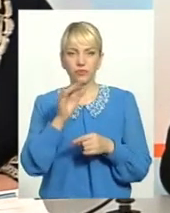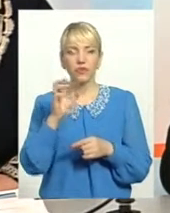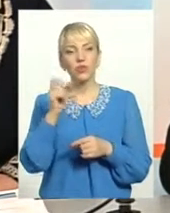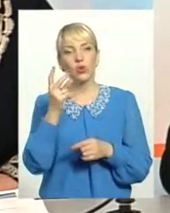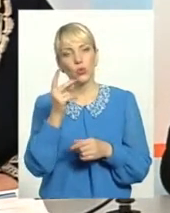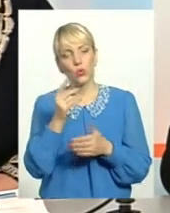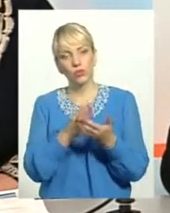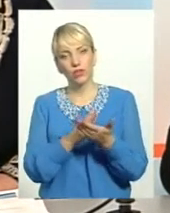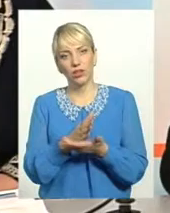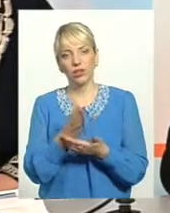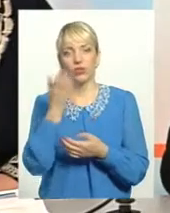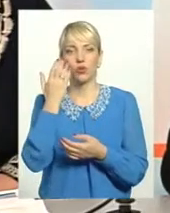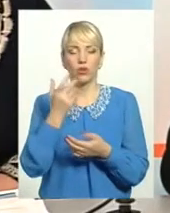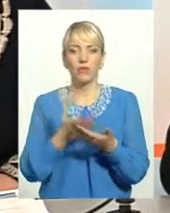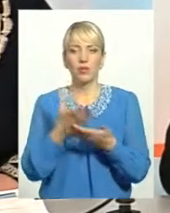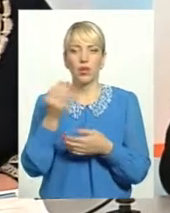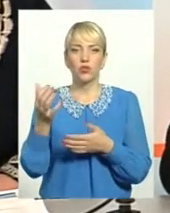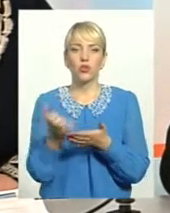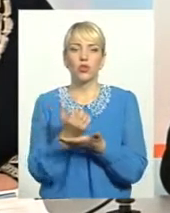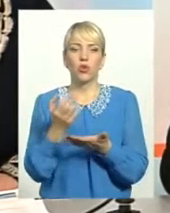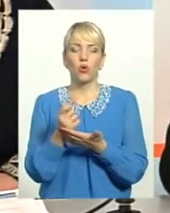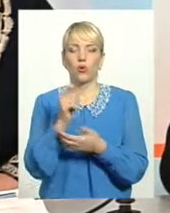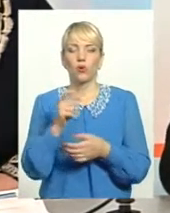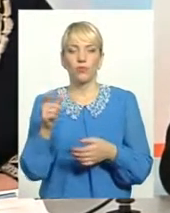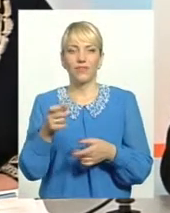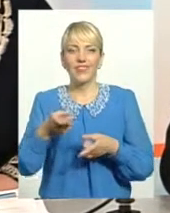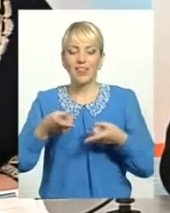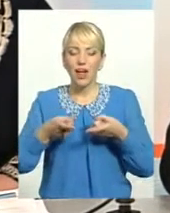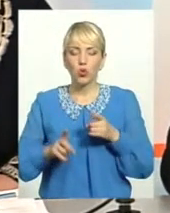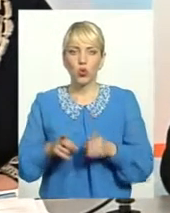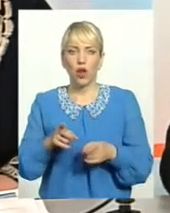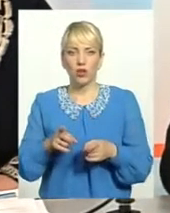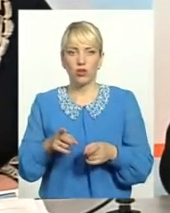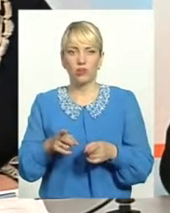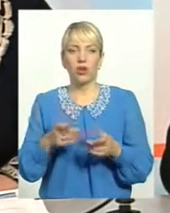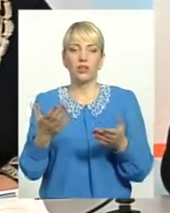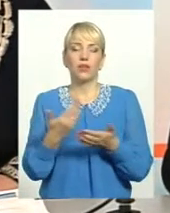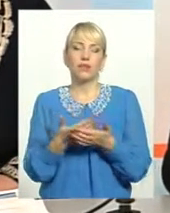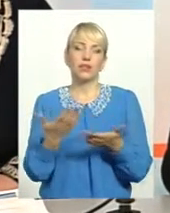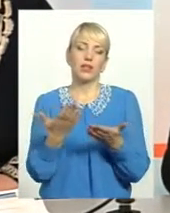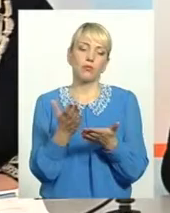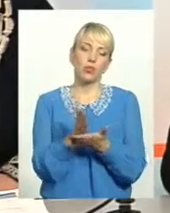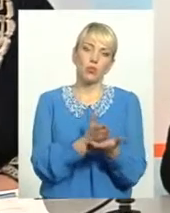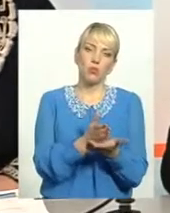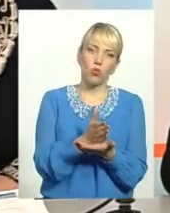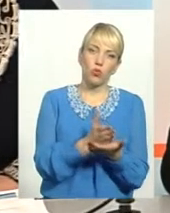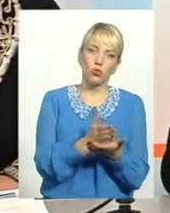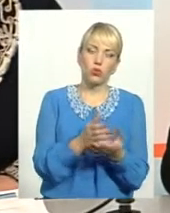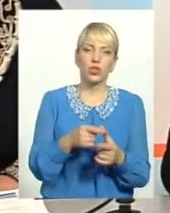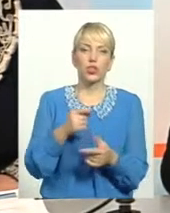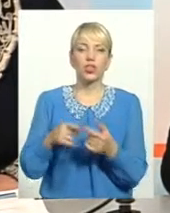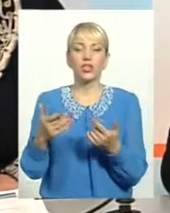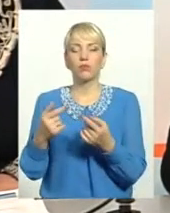виплачуються доходи громадянам в натуральному, з якимись послугами, з якимись товаром виплачується,